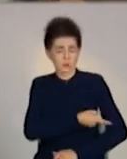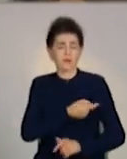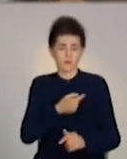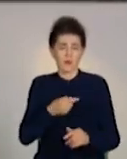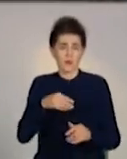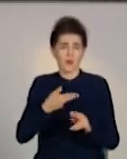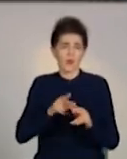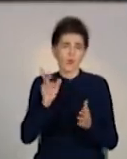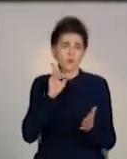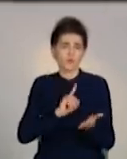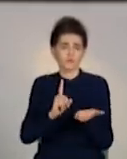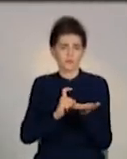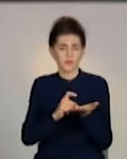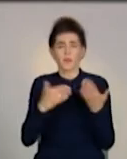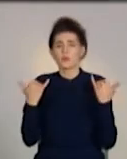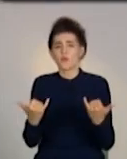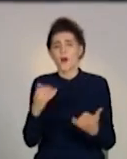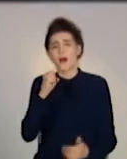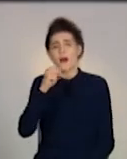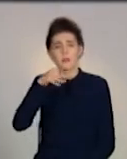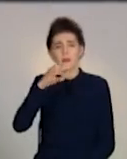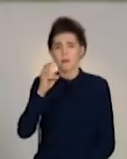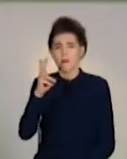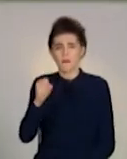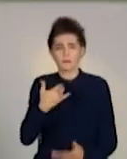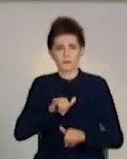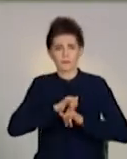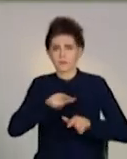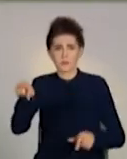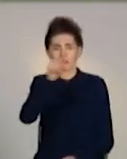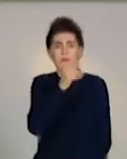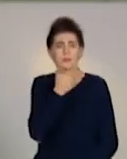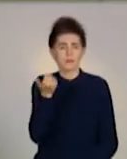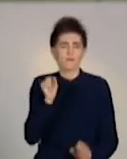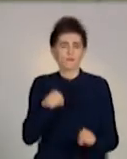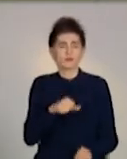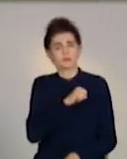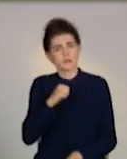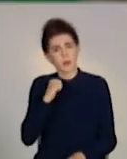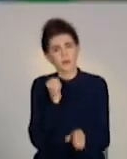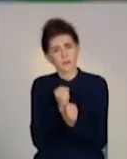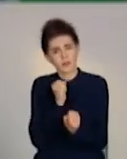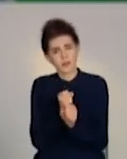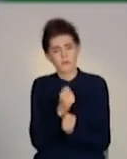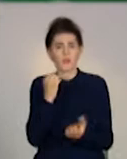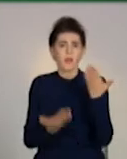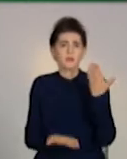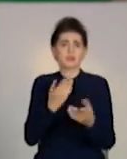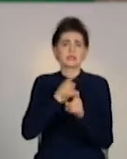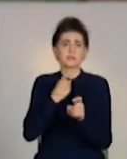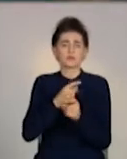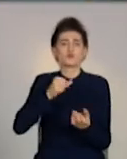Знайти в аптеках складові для антисептика набагато легше, ніж готовий засіб. 100 мл витилового спирту